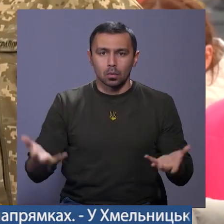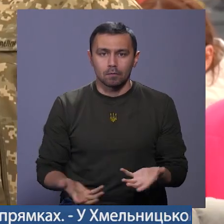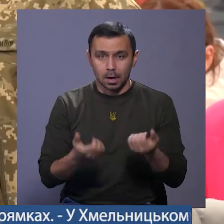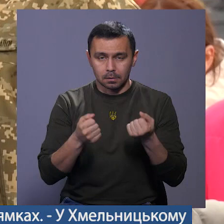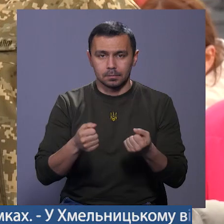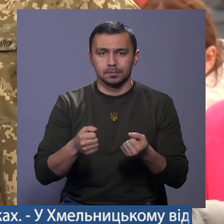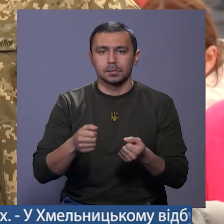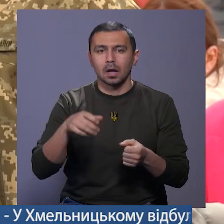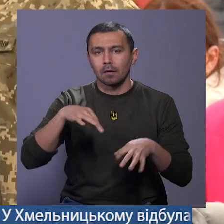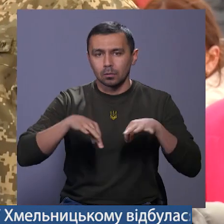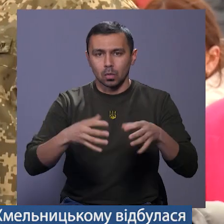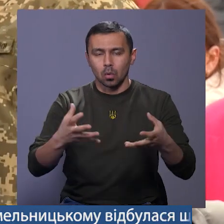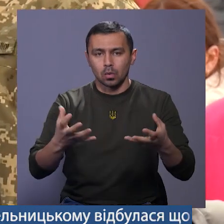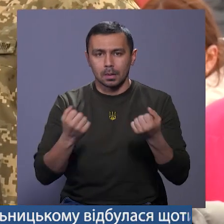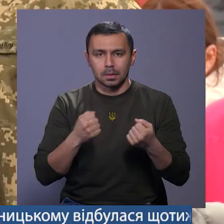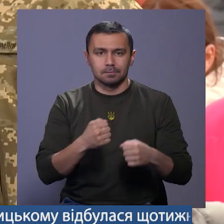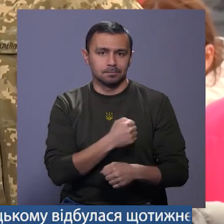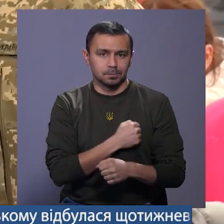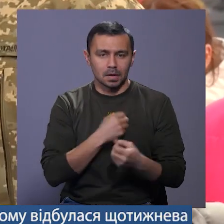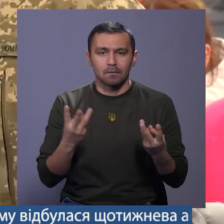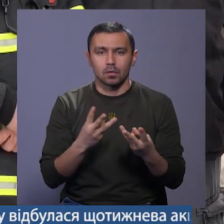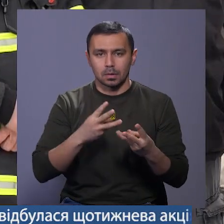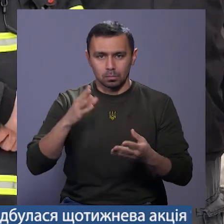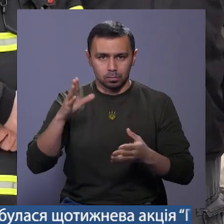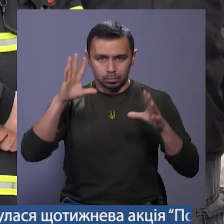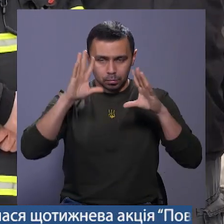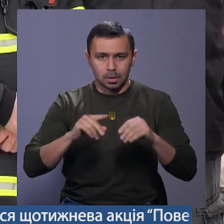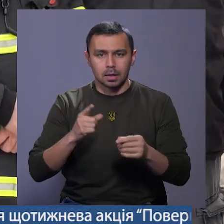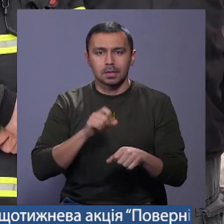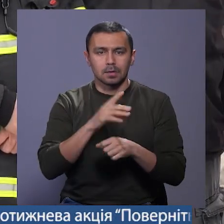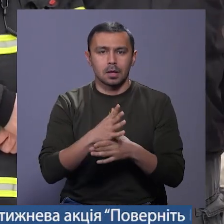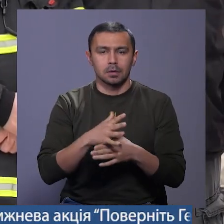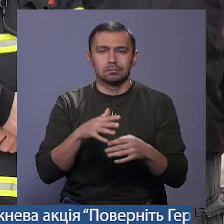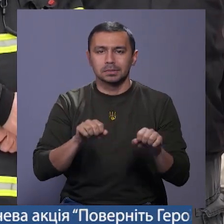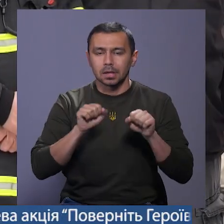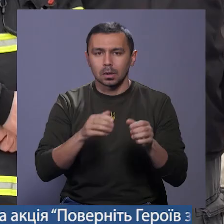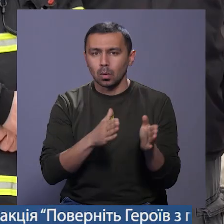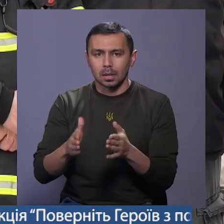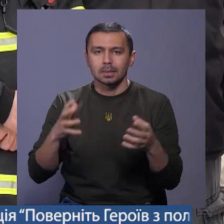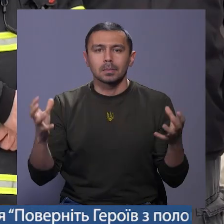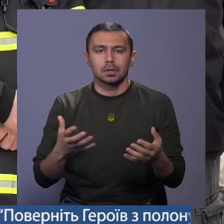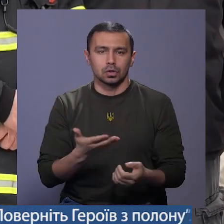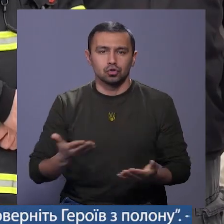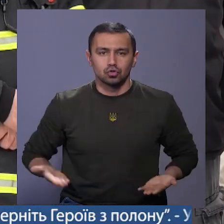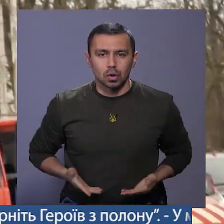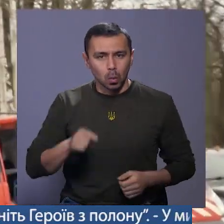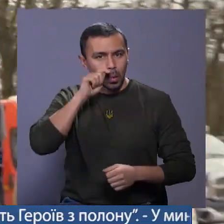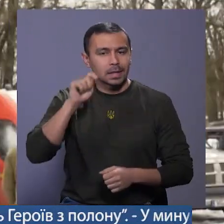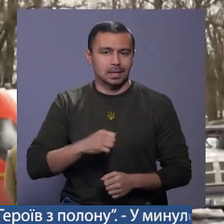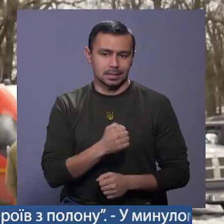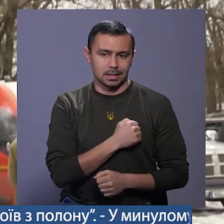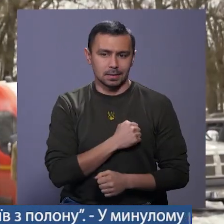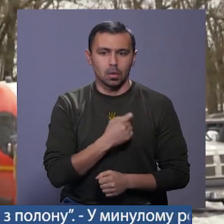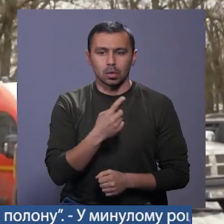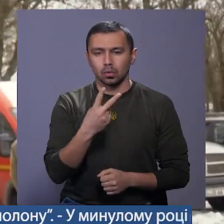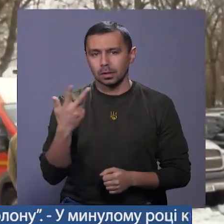автомобілі отримали й військові вогнеборці. Їхнім завданням є захист бойових порядків і збереження життя українських захисників. Одна, друга,